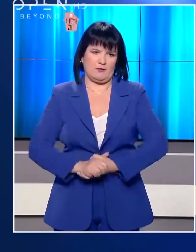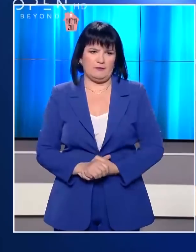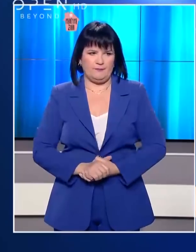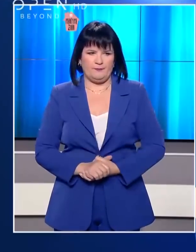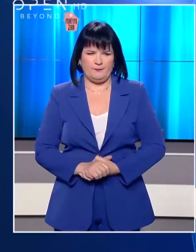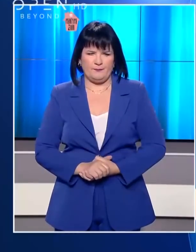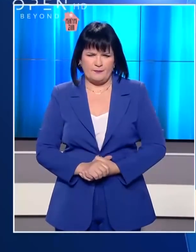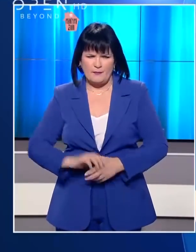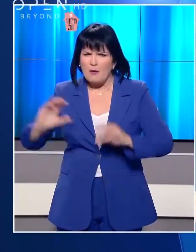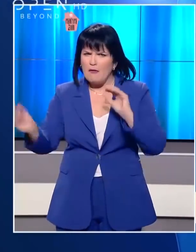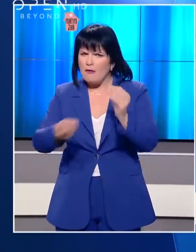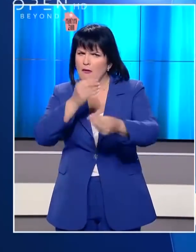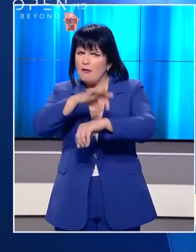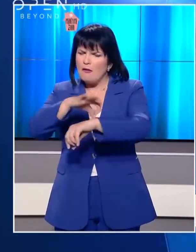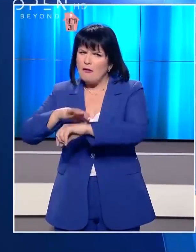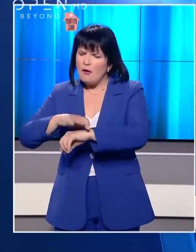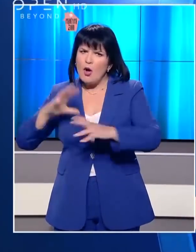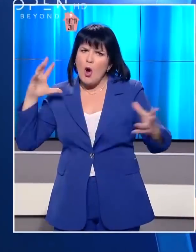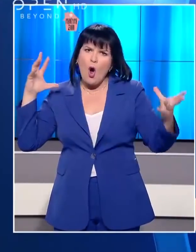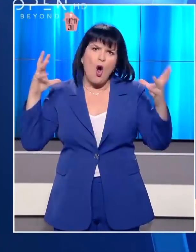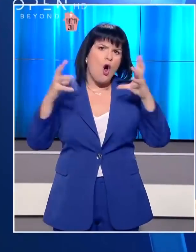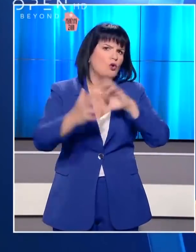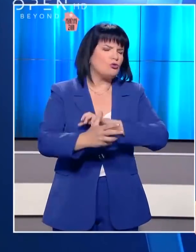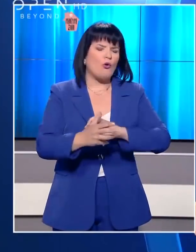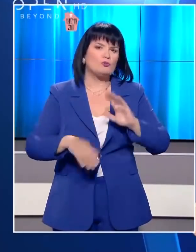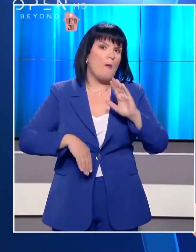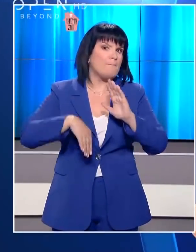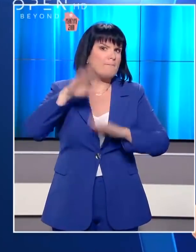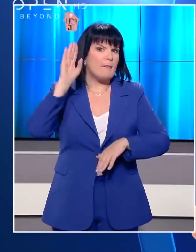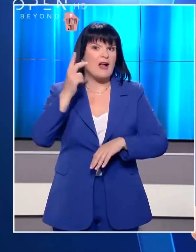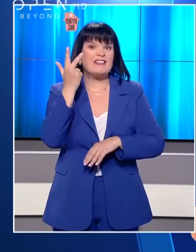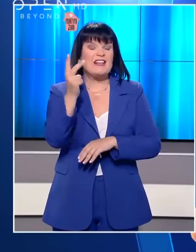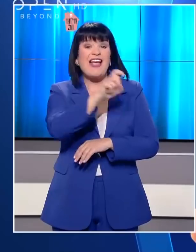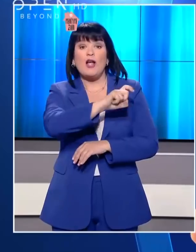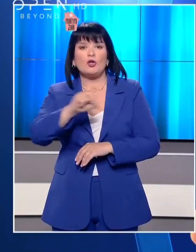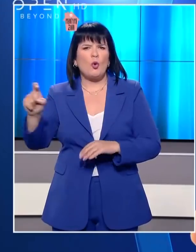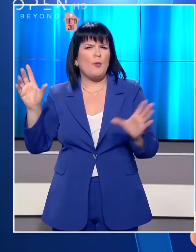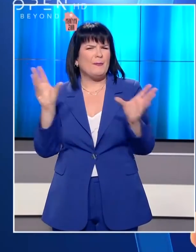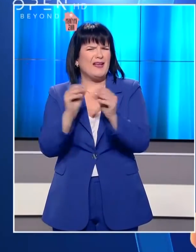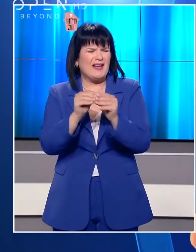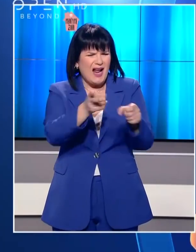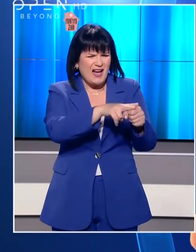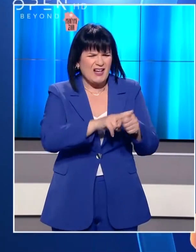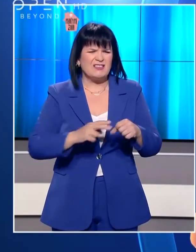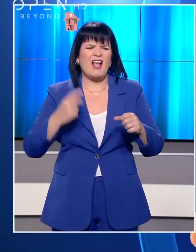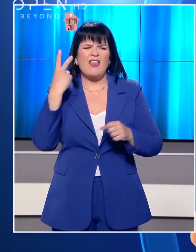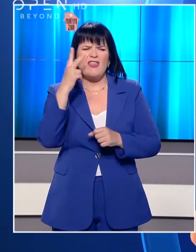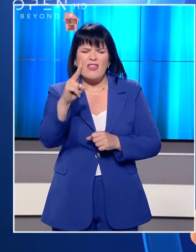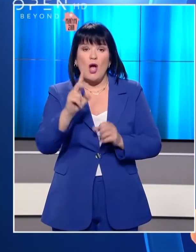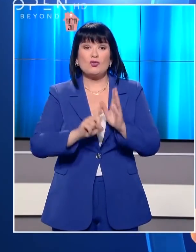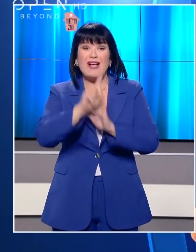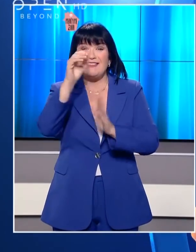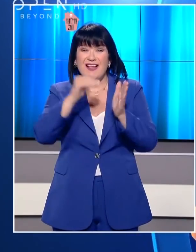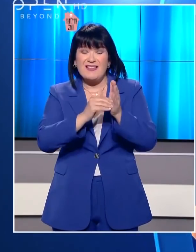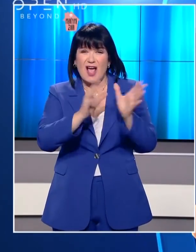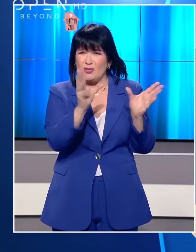Την ώρα που τα κρούσματα του κορονοϊού σε όλο τον πλανήτη έχουν ξεπεράσει πλέον τα τρία εκατομμύρια και οι νεκροί έχουν αγγίξει τις 211